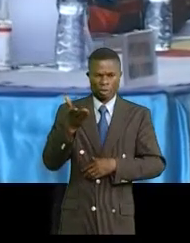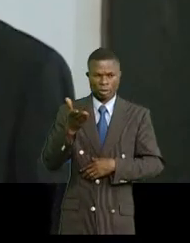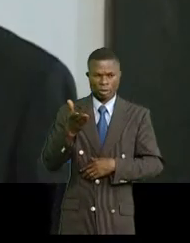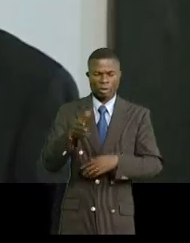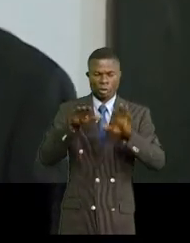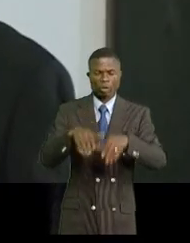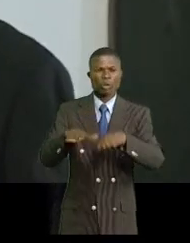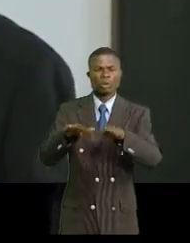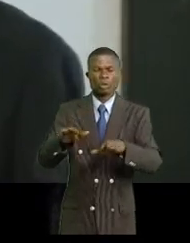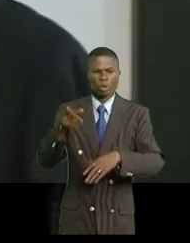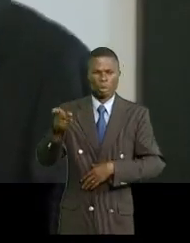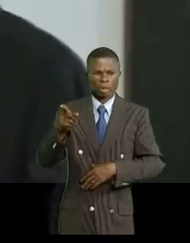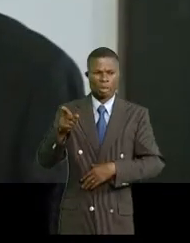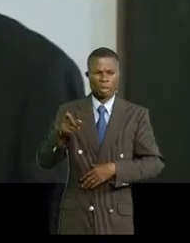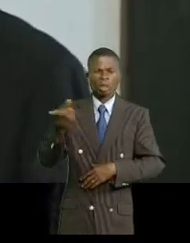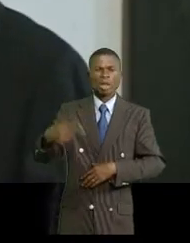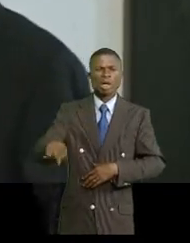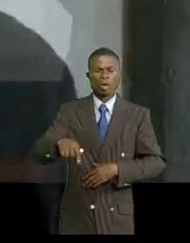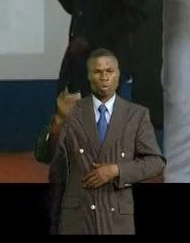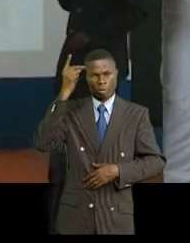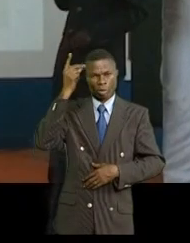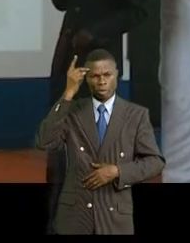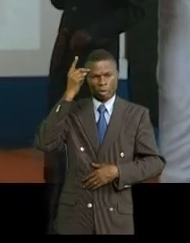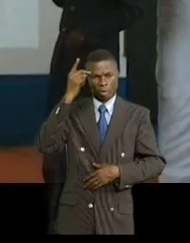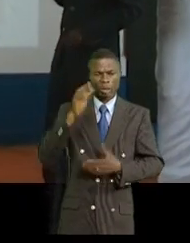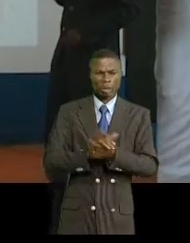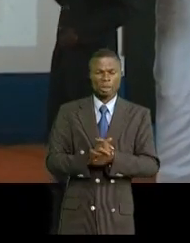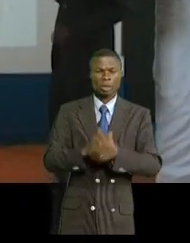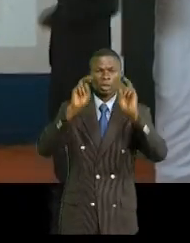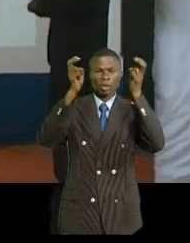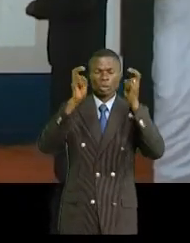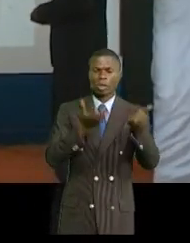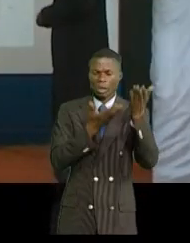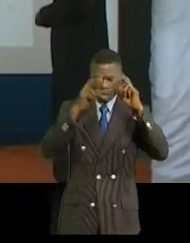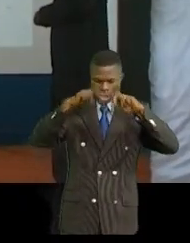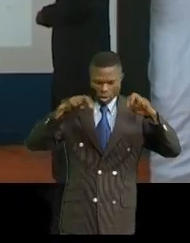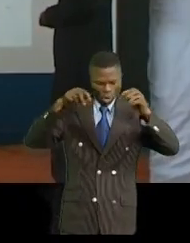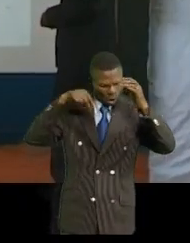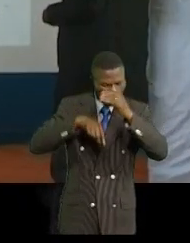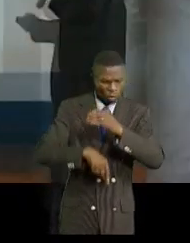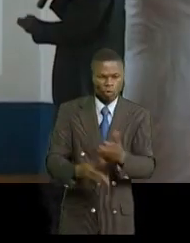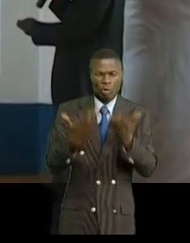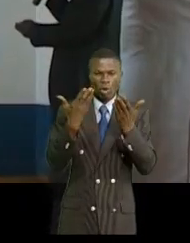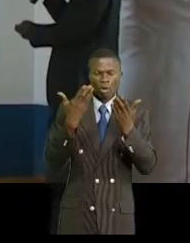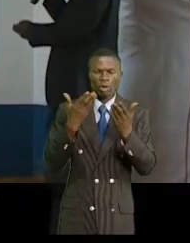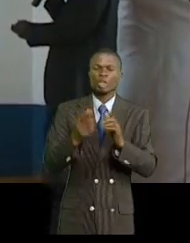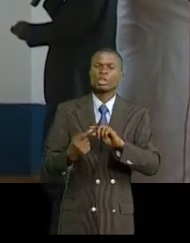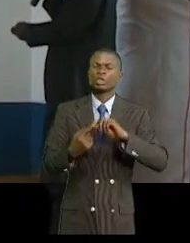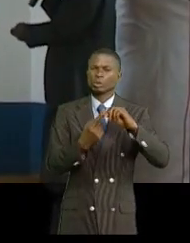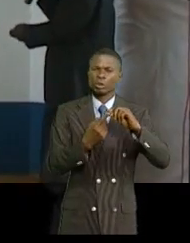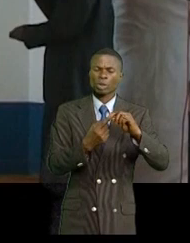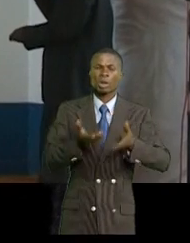rivières Limbimi et Gombe à Kinshasa, ce sujet a servi d'une étude approfondue unique du genre pour